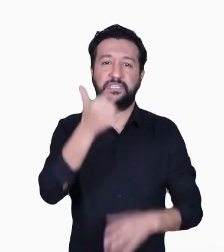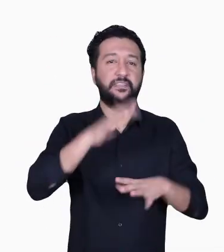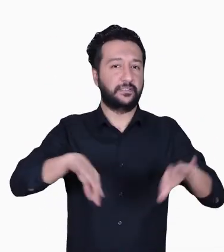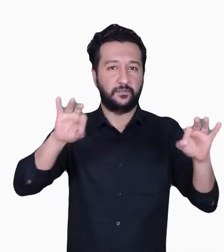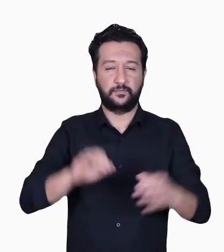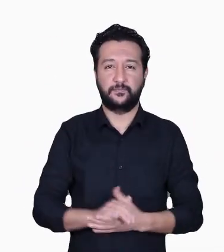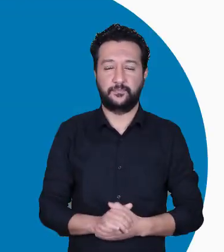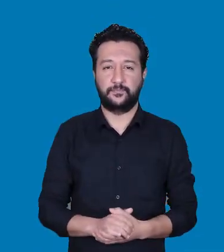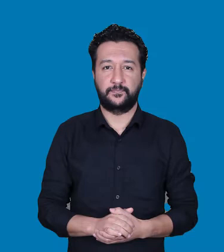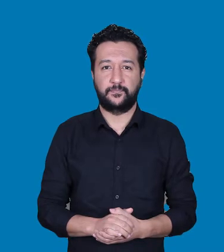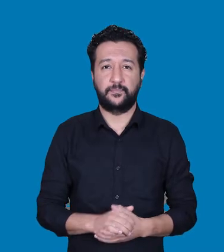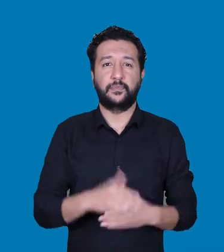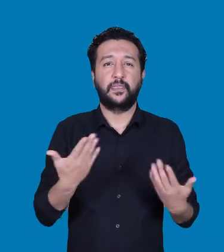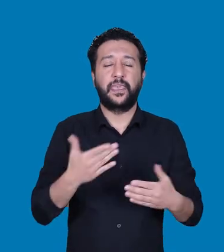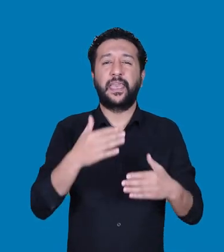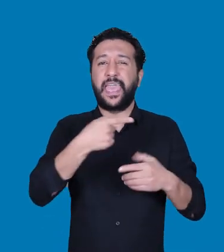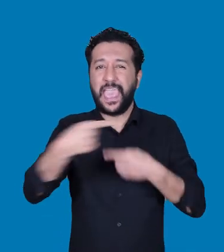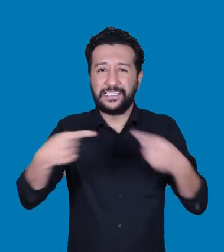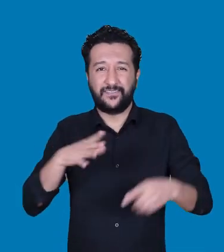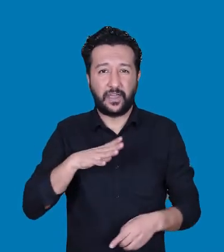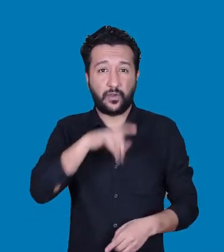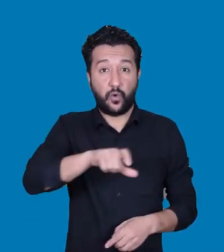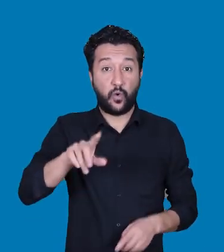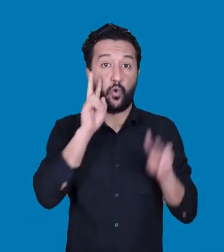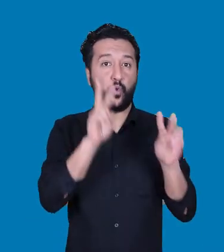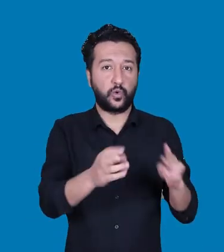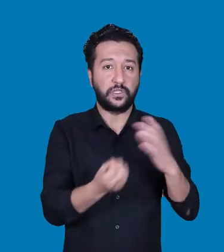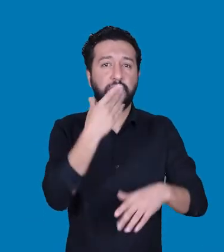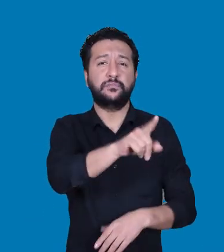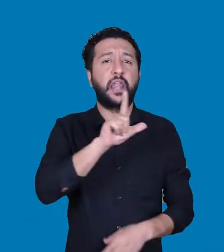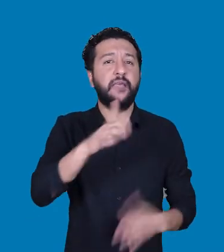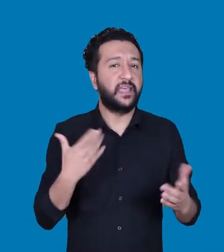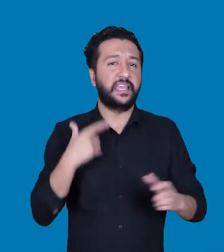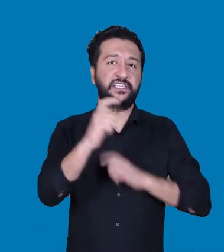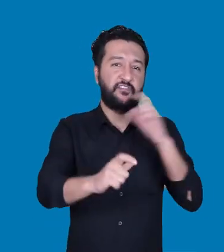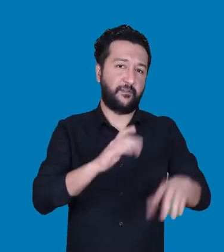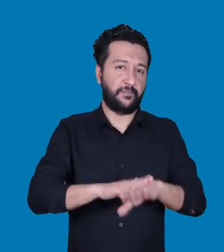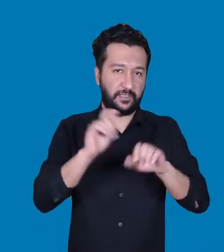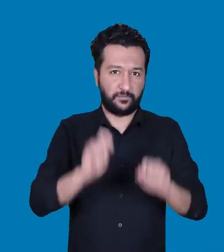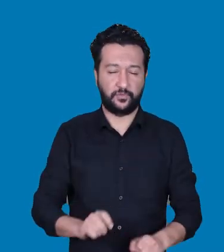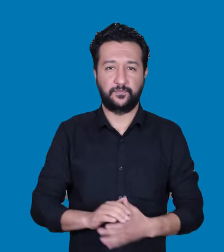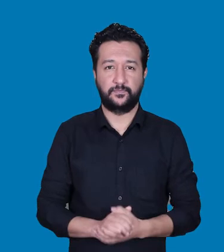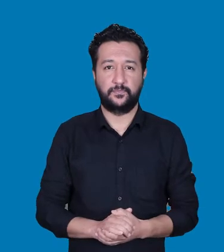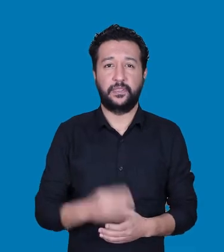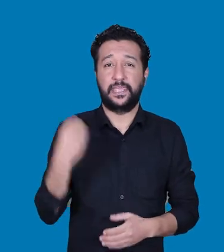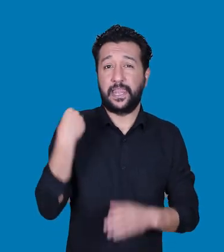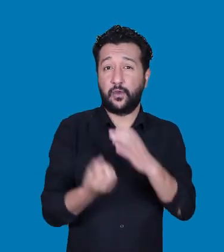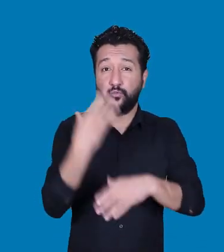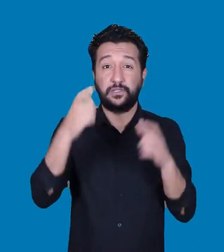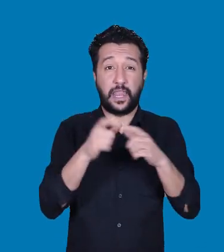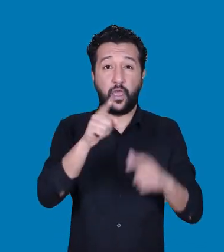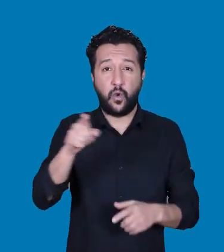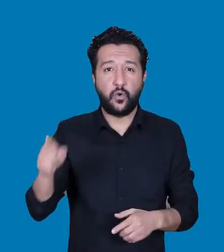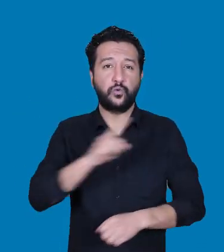platform sunuyor, dezavantajlı grupları görünür kılıp gereksinimlerine cevap veriyor, yeni